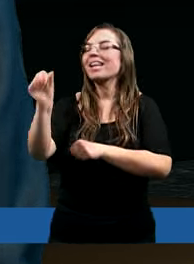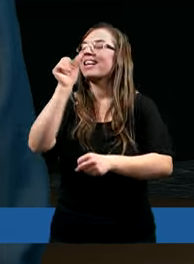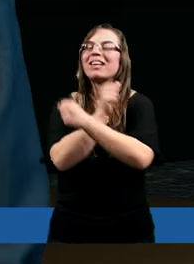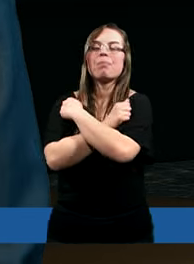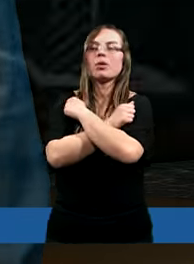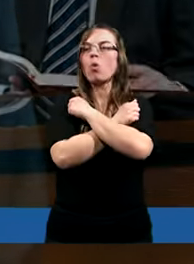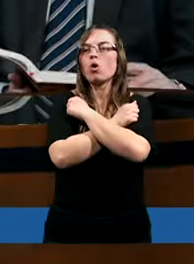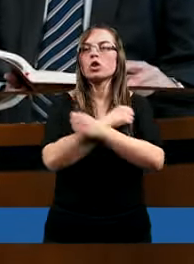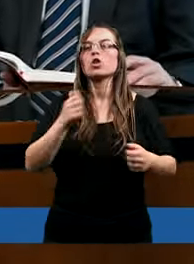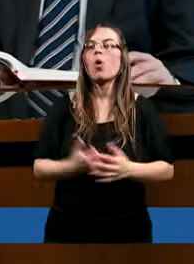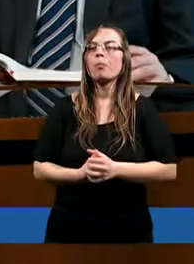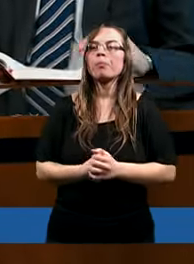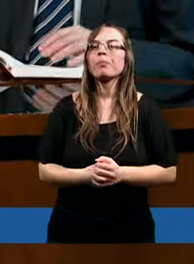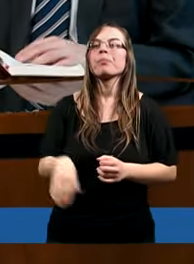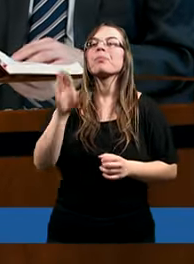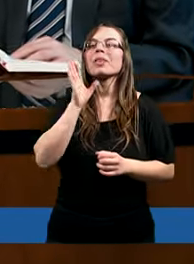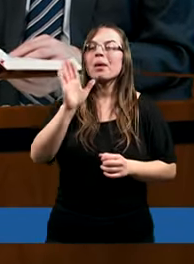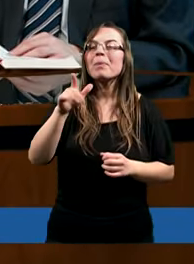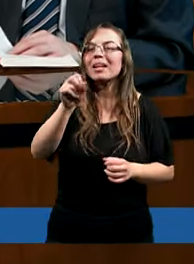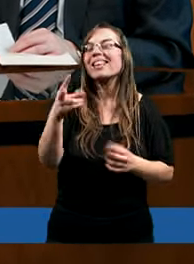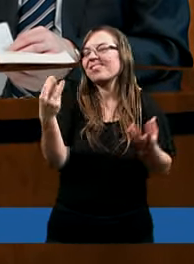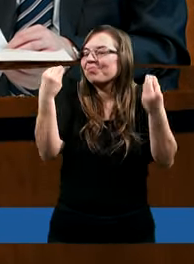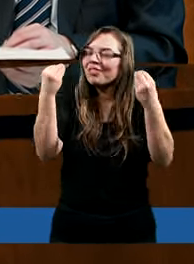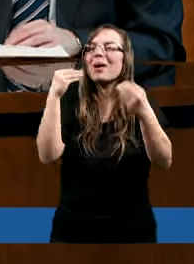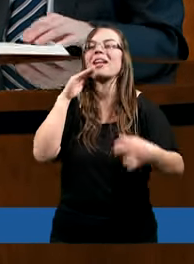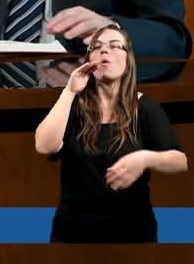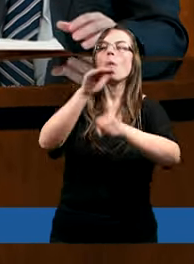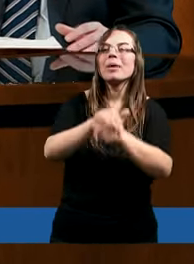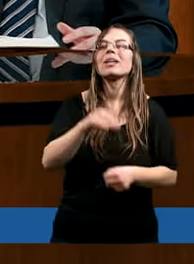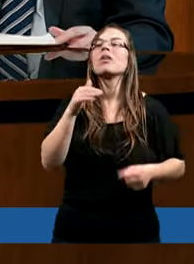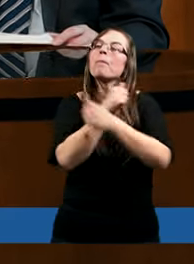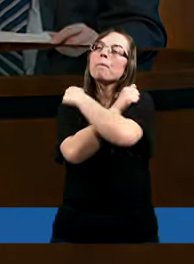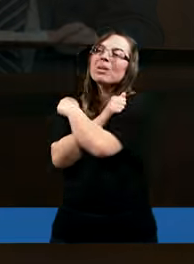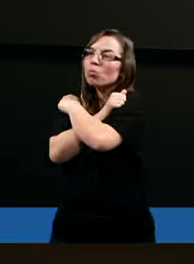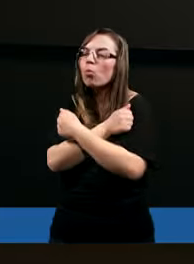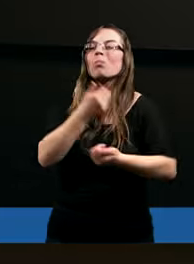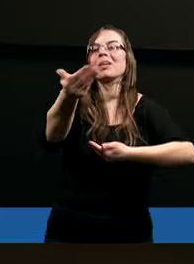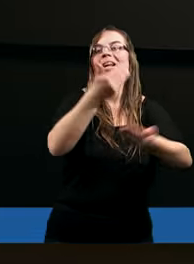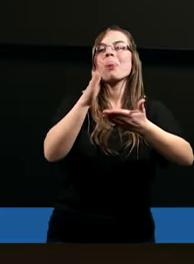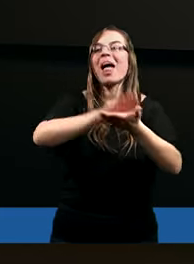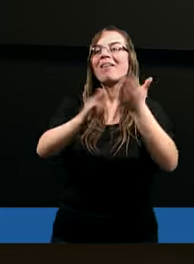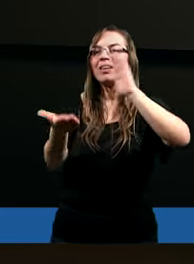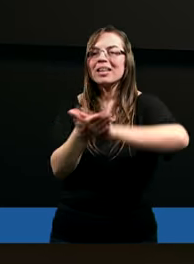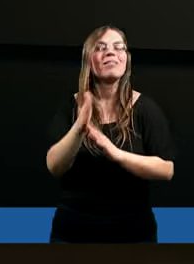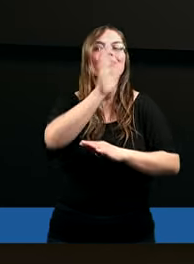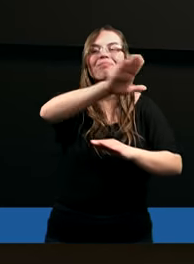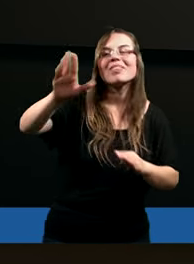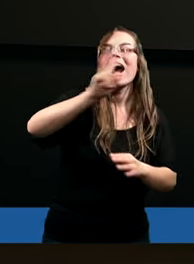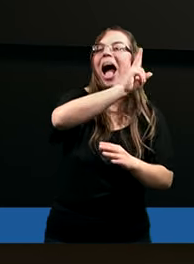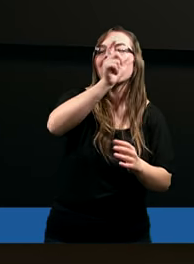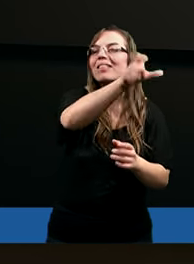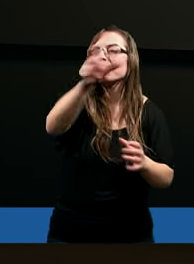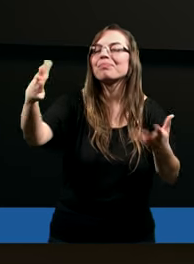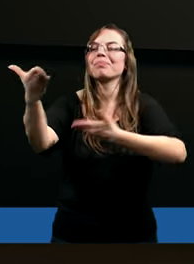miłością. Mając takie wspaniałe obietnice, miłujmy się. Szczerze,